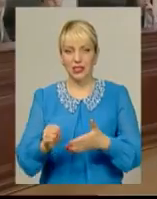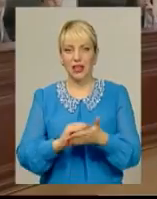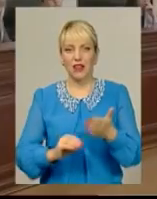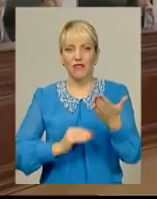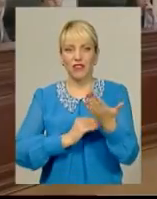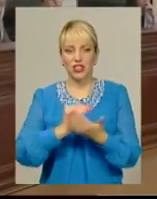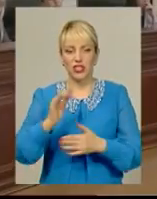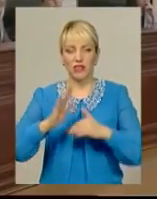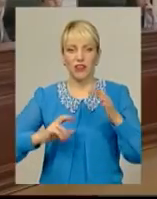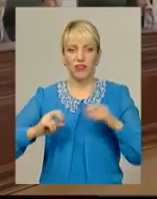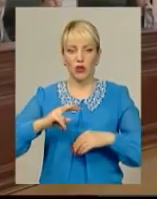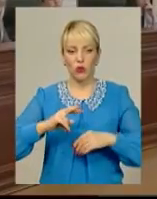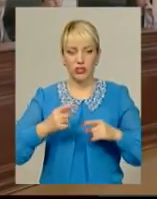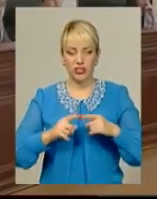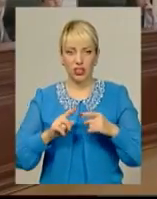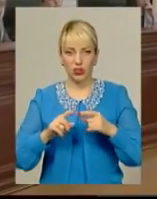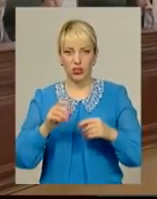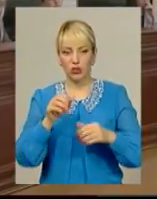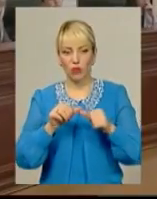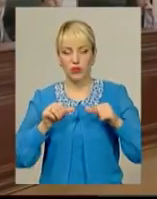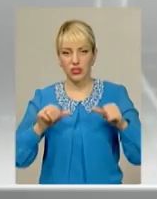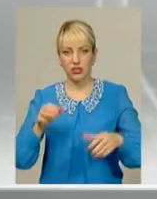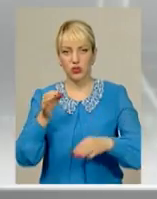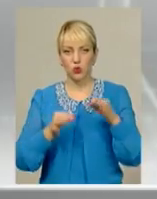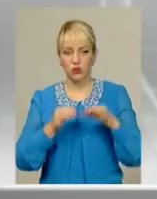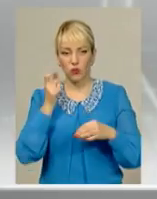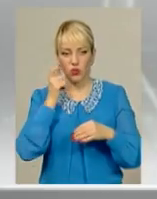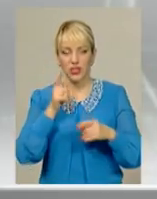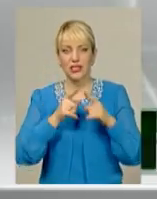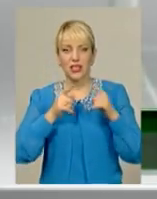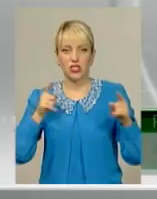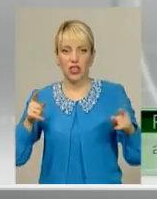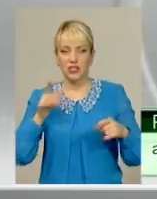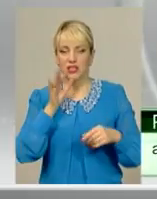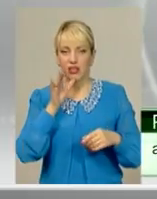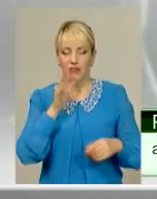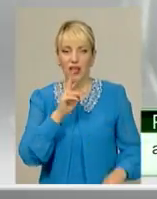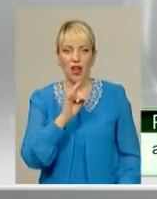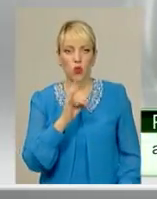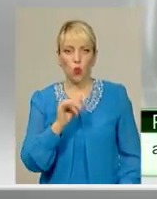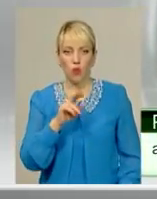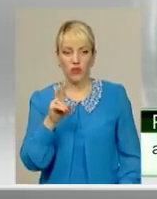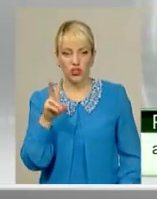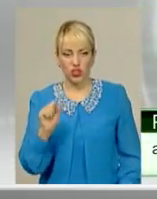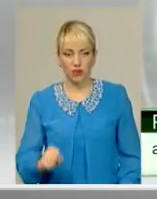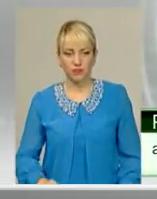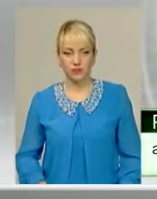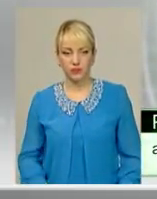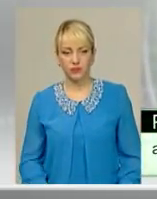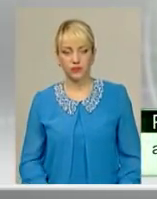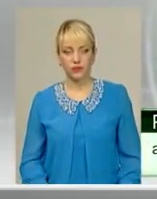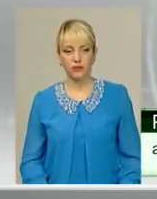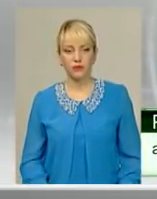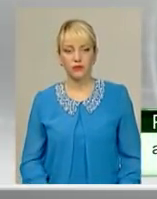комісії суддів України за часів Віктора Януковича. Був прийнятий закон про очищення влади, де вказував, що особи, які не мали такі